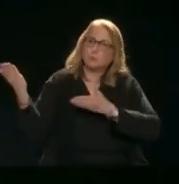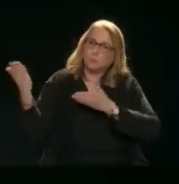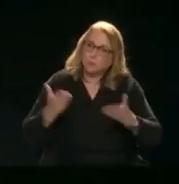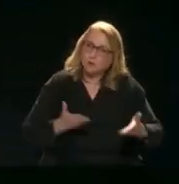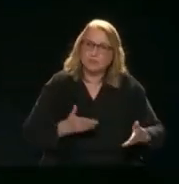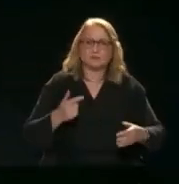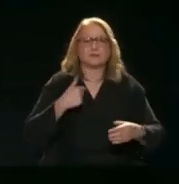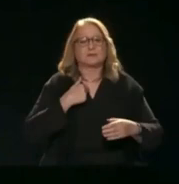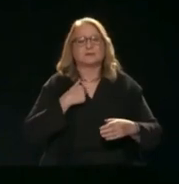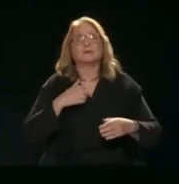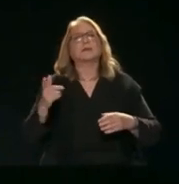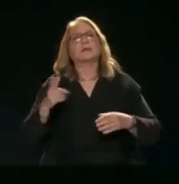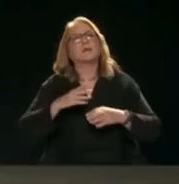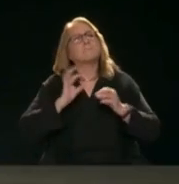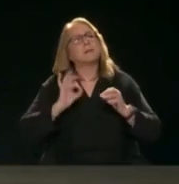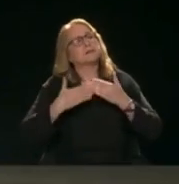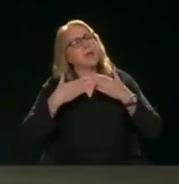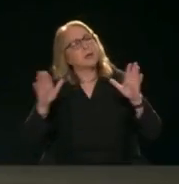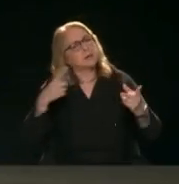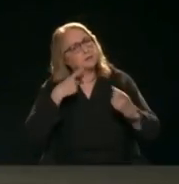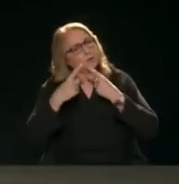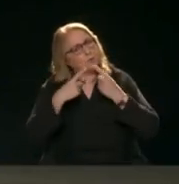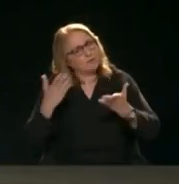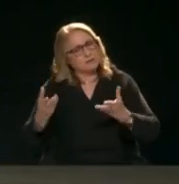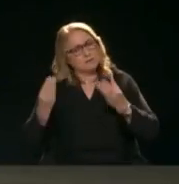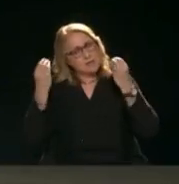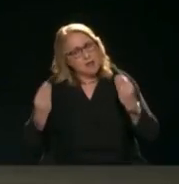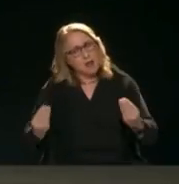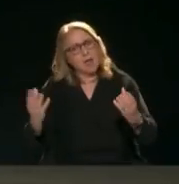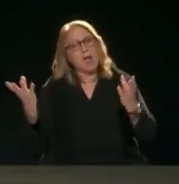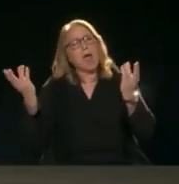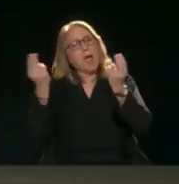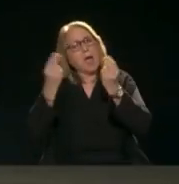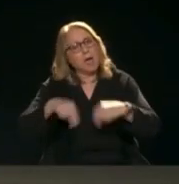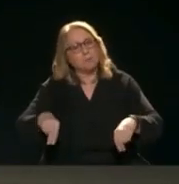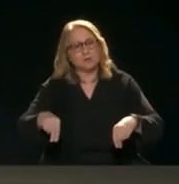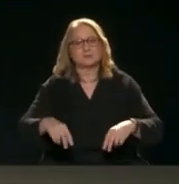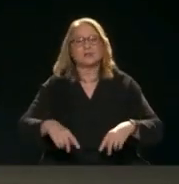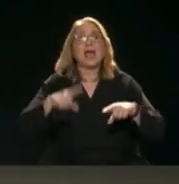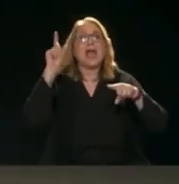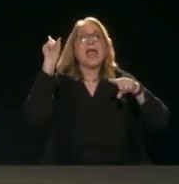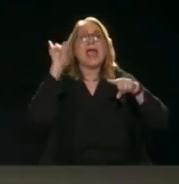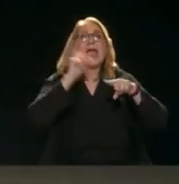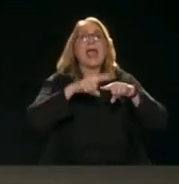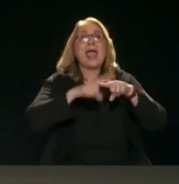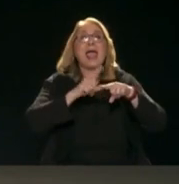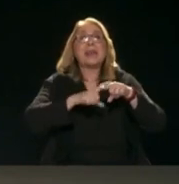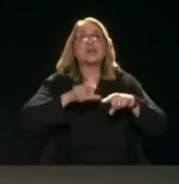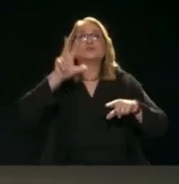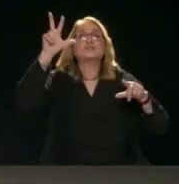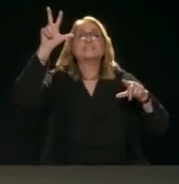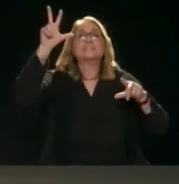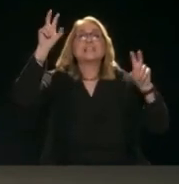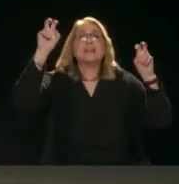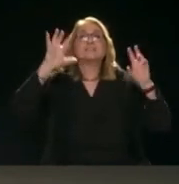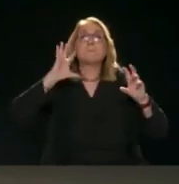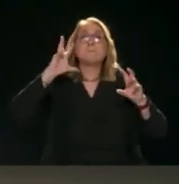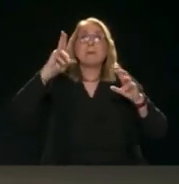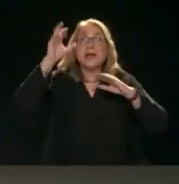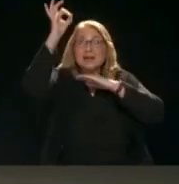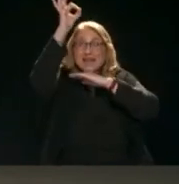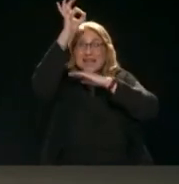Και να έχετε καλά αποτελέσματα Τις 21 Μαΐου Ελλήνων συνέλευσης Μέχρι να σβήσει το ήλιος Και δεν θα σβήσει ποτέ